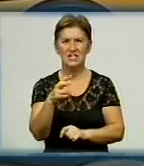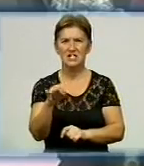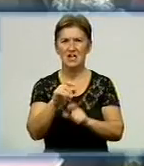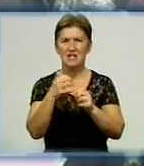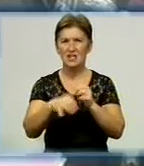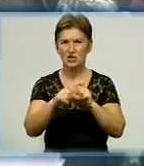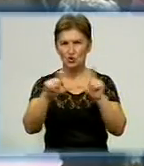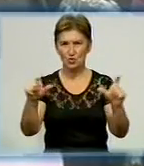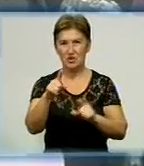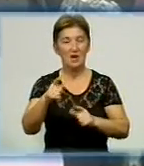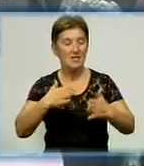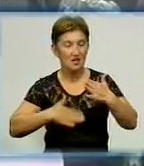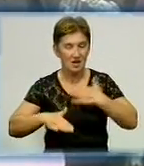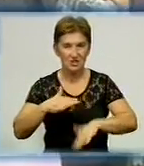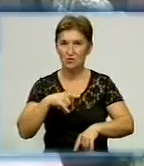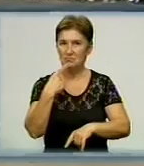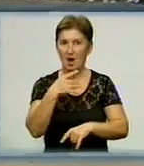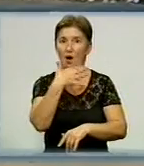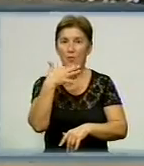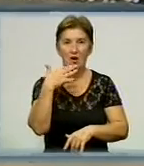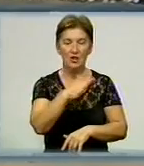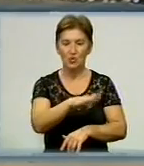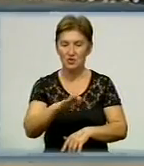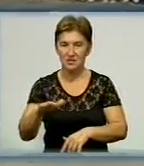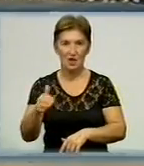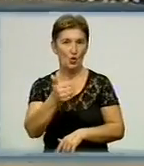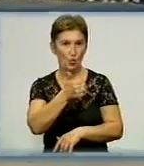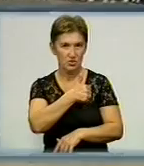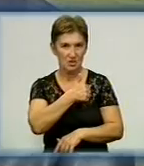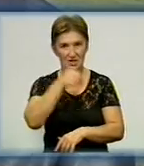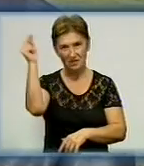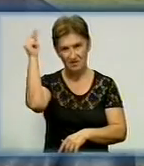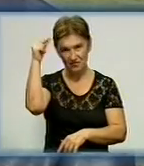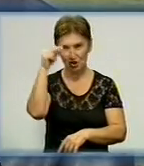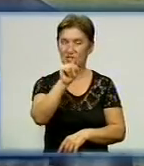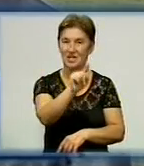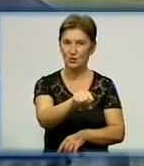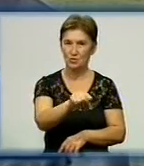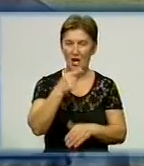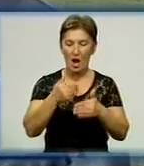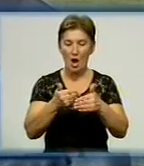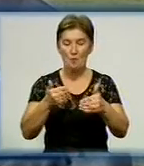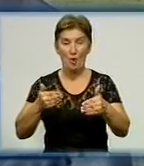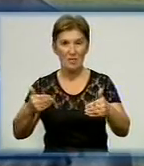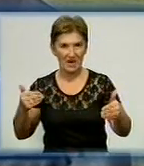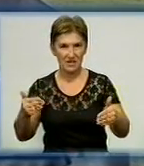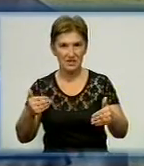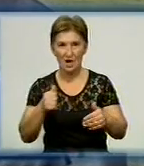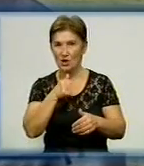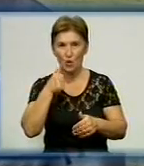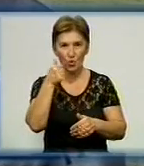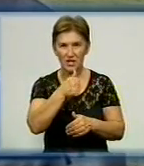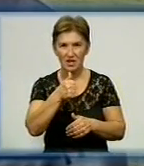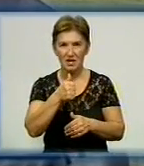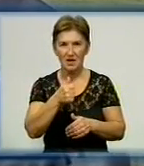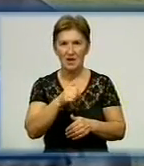Місцеві подарунку радіють, адже кажуть, багато дітей з району хотіли б навчатися тут. Попередні роки в них не було такої змоги, всі